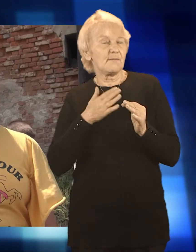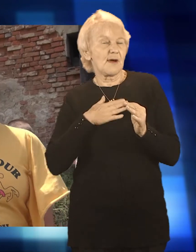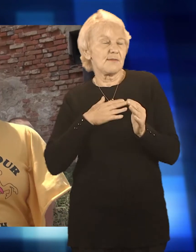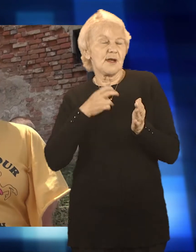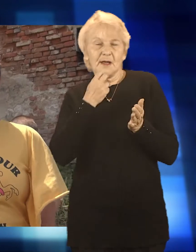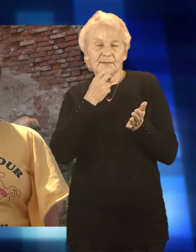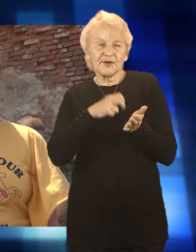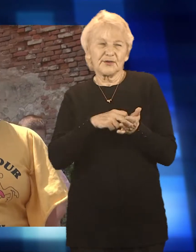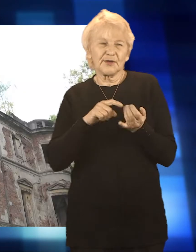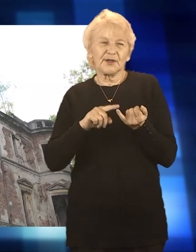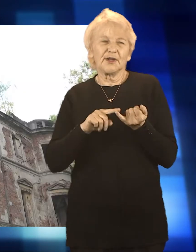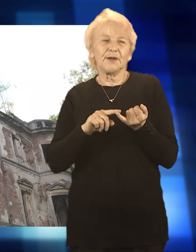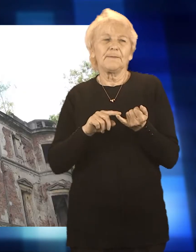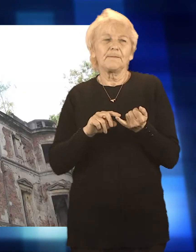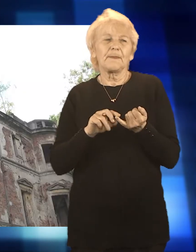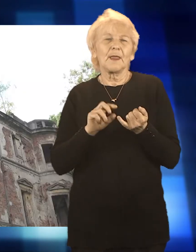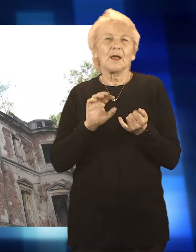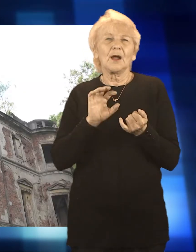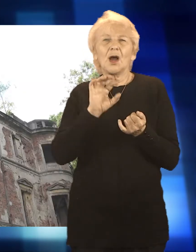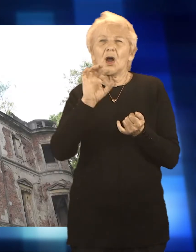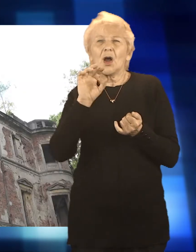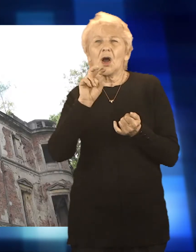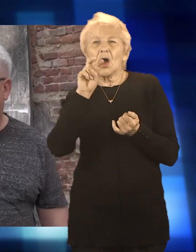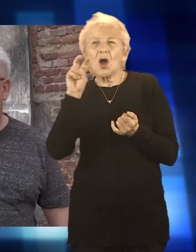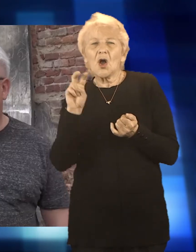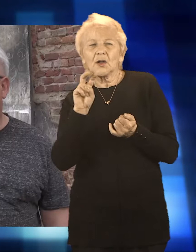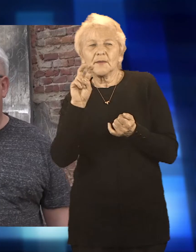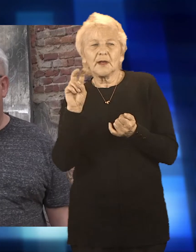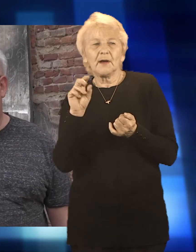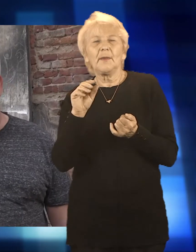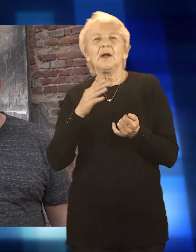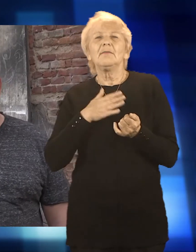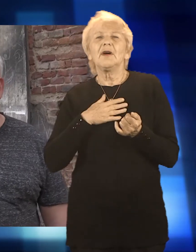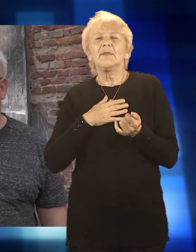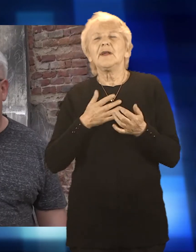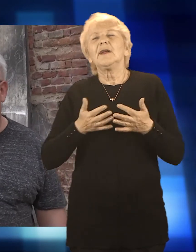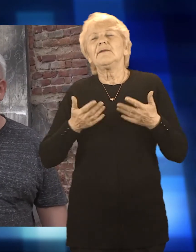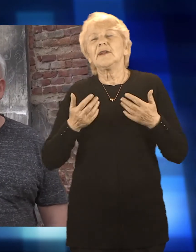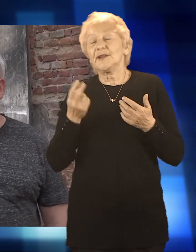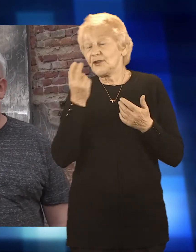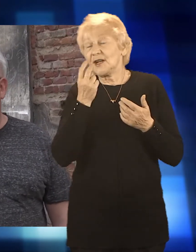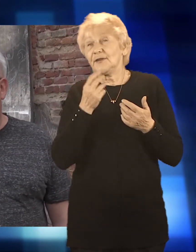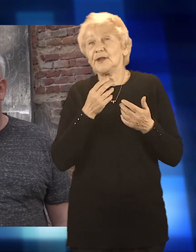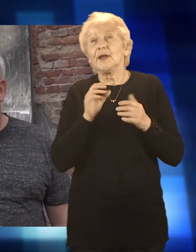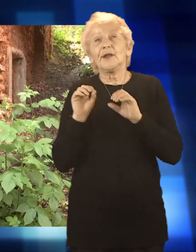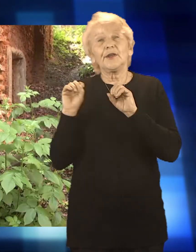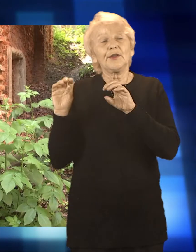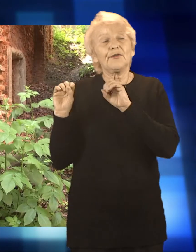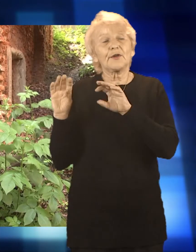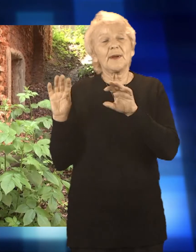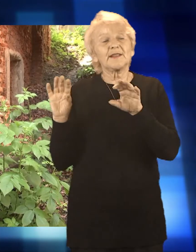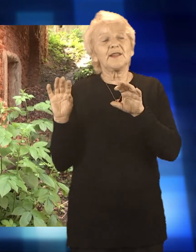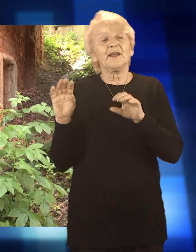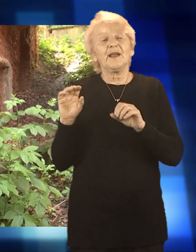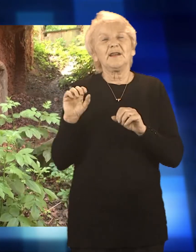i oglądałam. Zwiedzałam zamek, bardzo ładny. Wiele ciekawych informacji. Nie wiedziałem wiele na